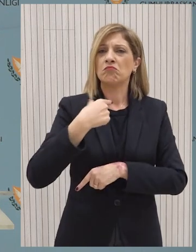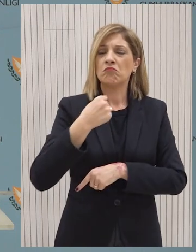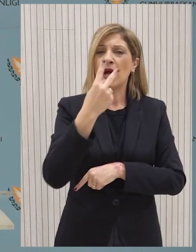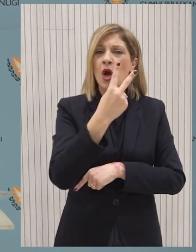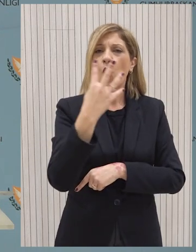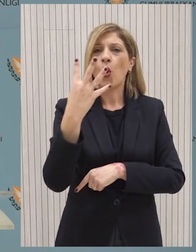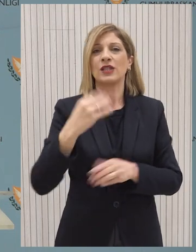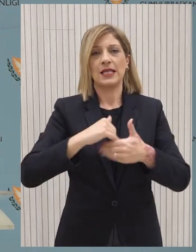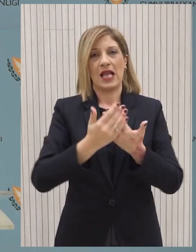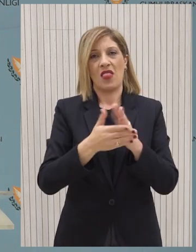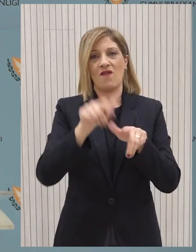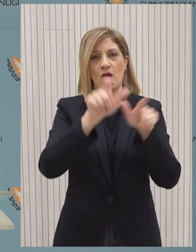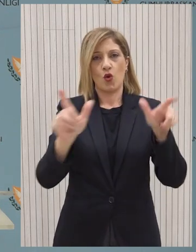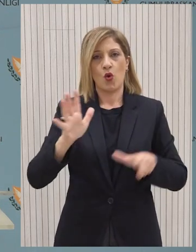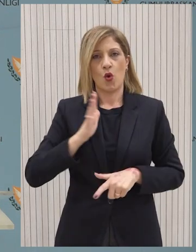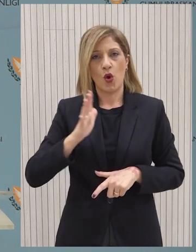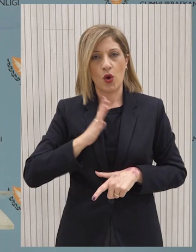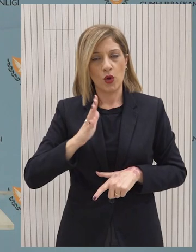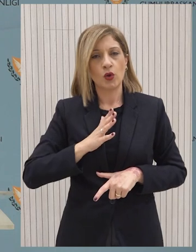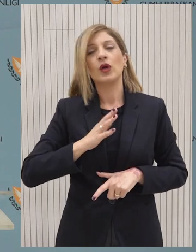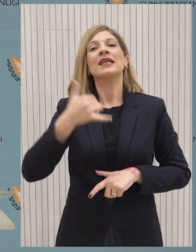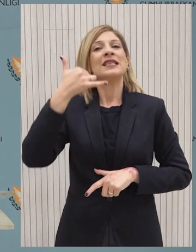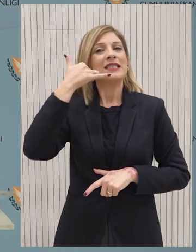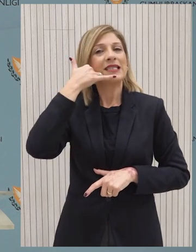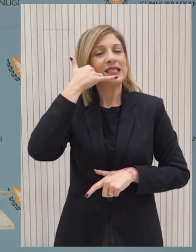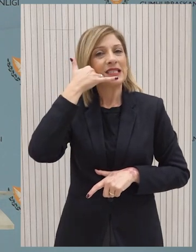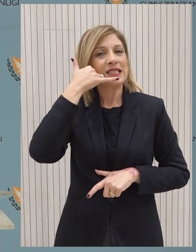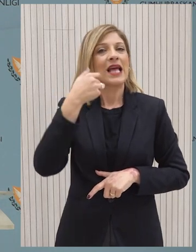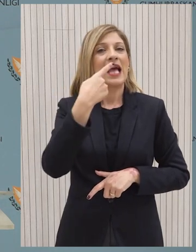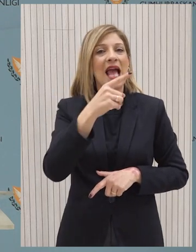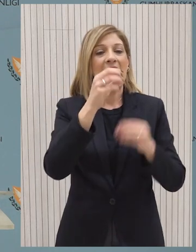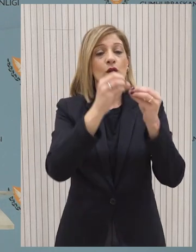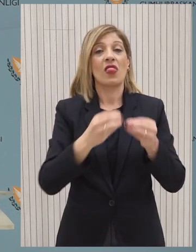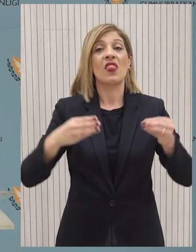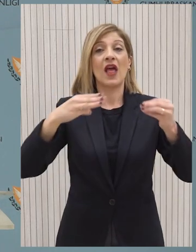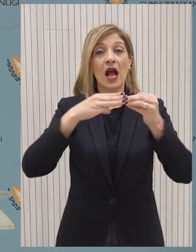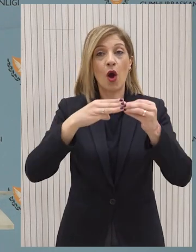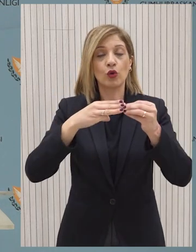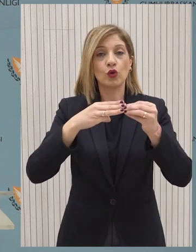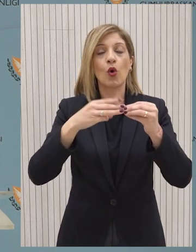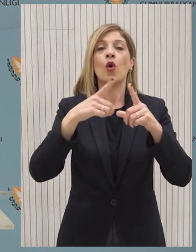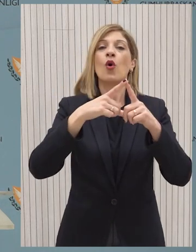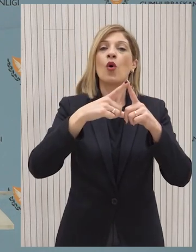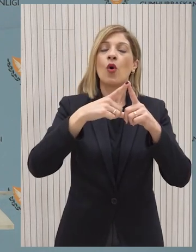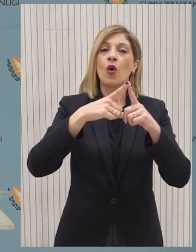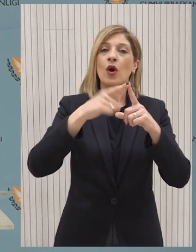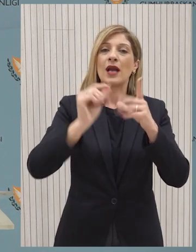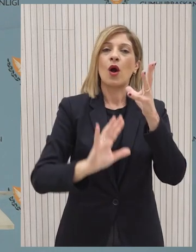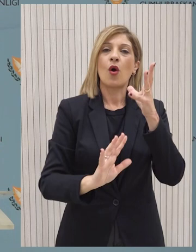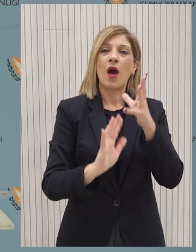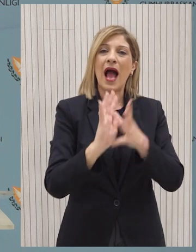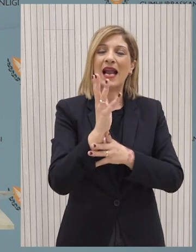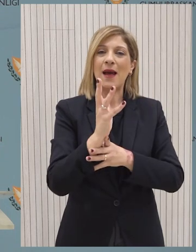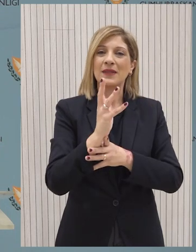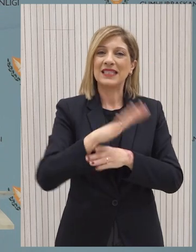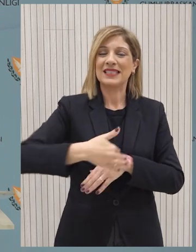εκδηλώσεις ενδιαφέροντος, για την Αρχή Τηλεπικοινωνιών Κύπρου 118, για τον Κυπριακό Οργανισμό Ανάπτυξης